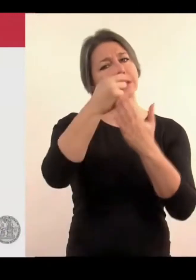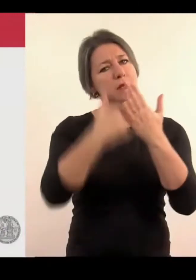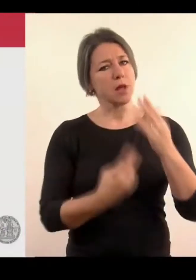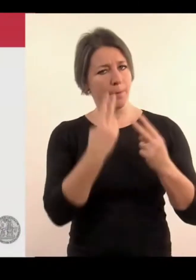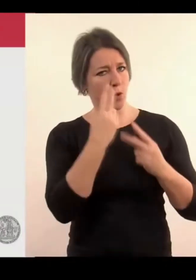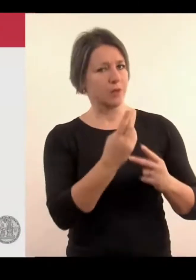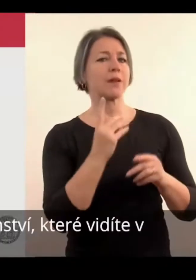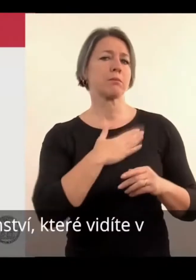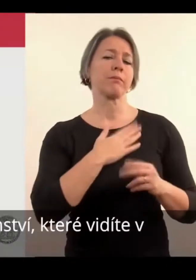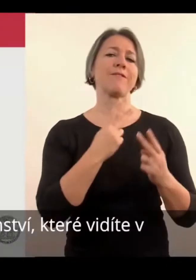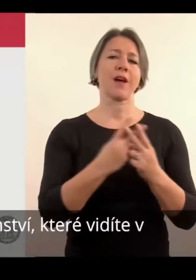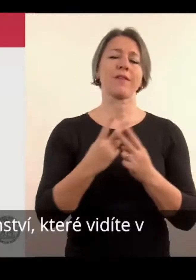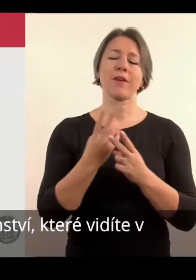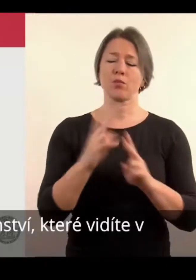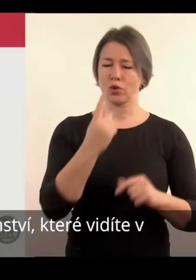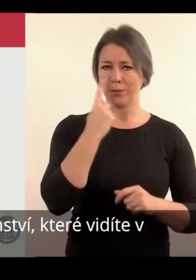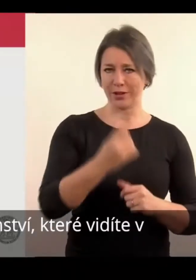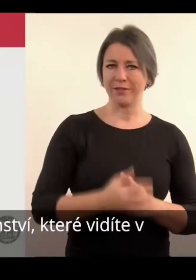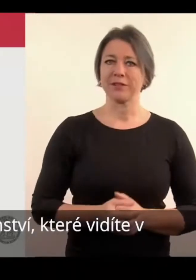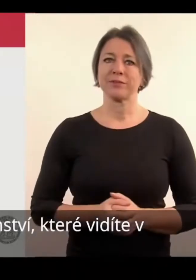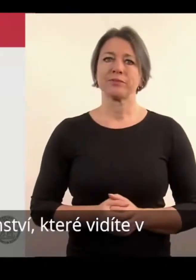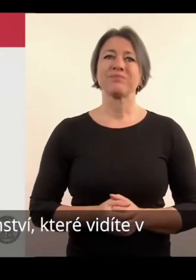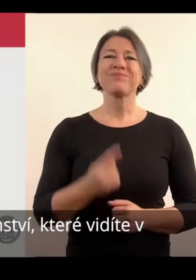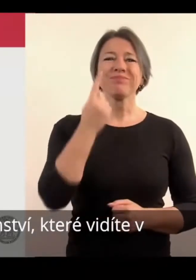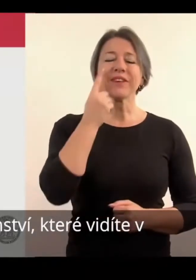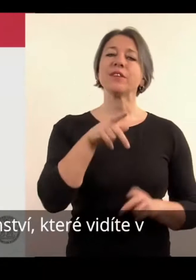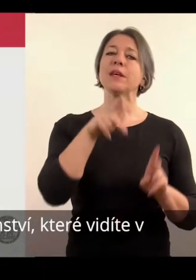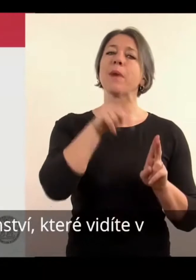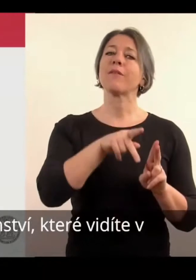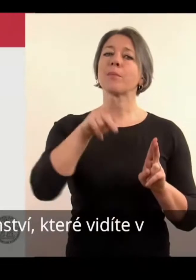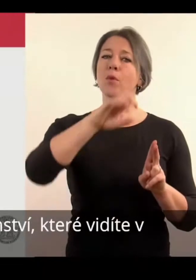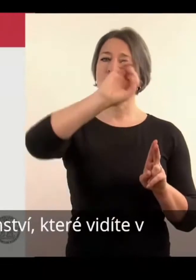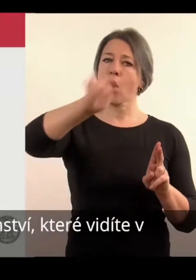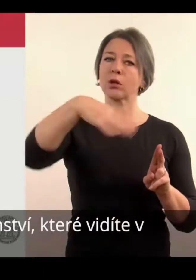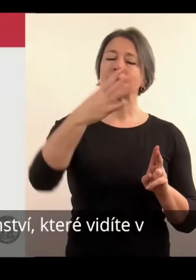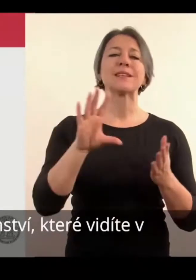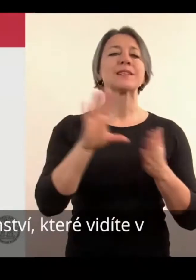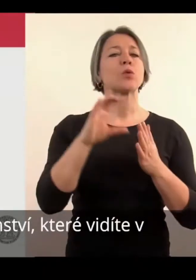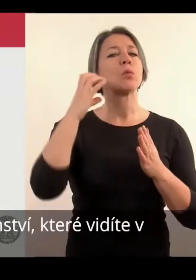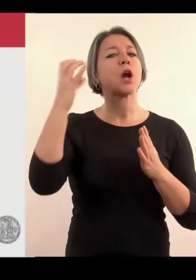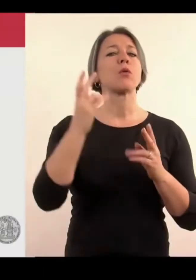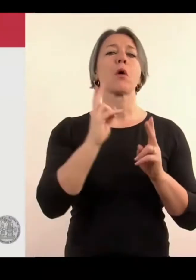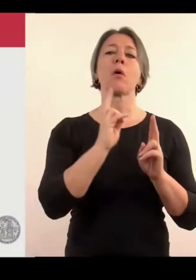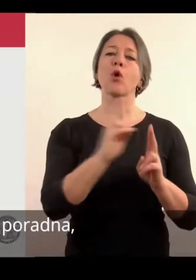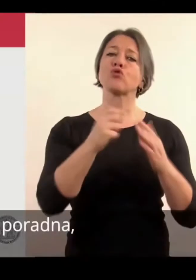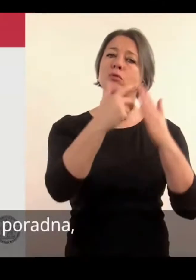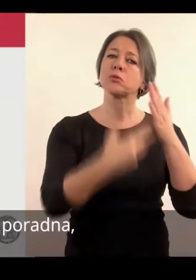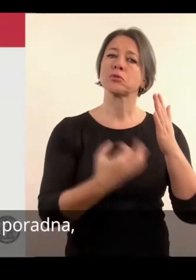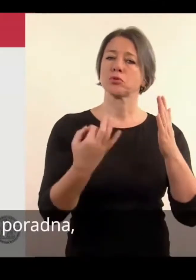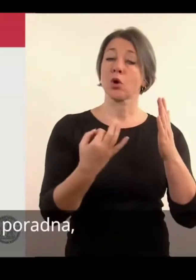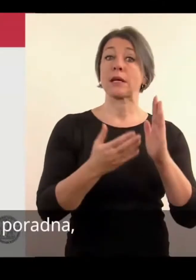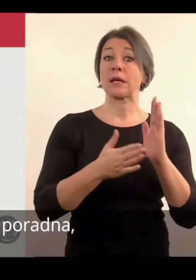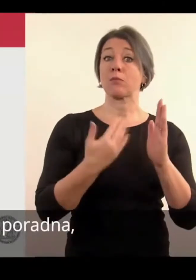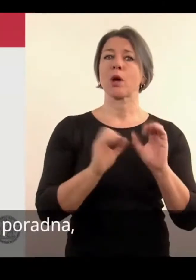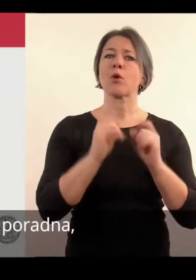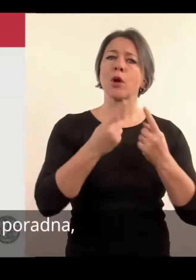Centrum Karolina má to formy poradencí, které vyčíte s prezentací. Hodně vytízená je psychologická